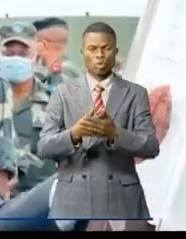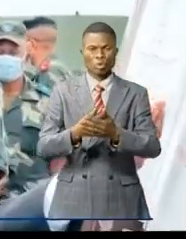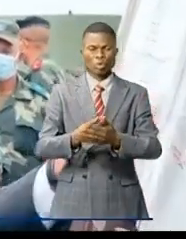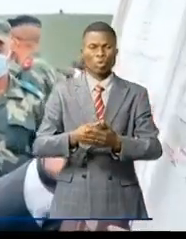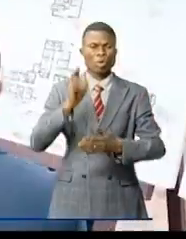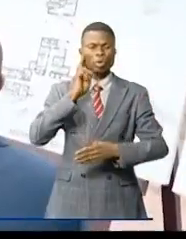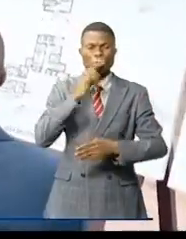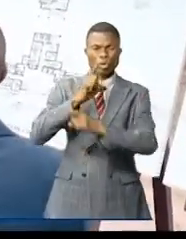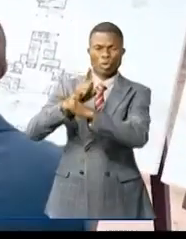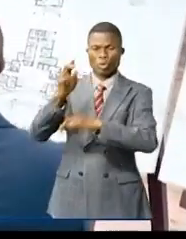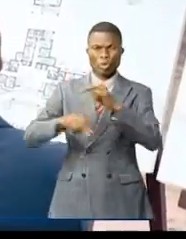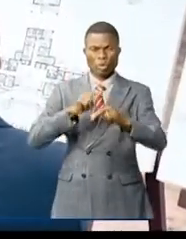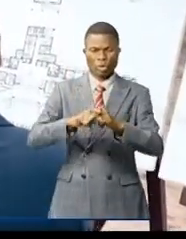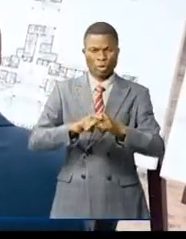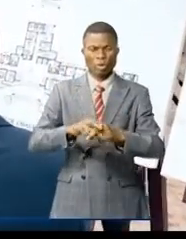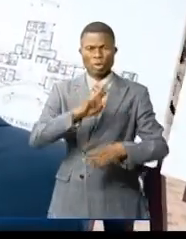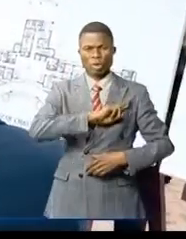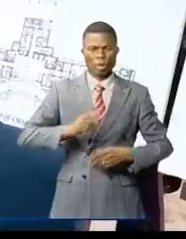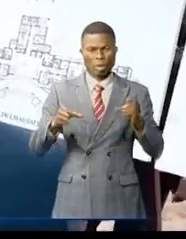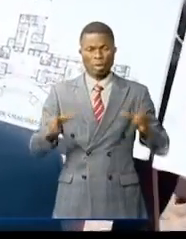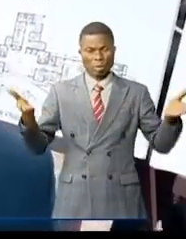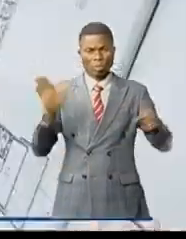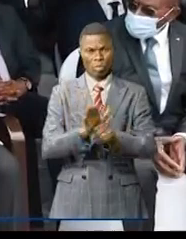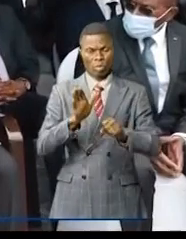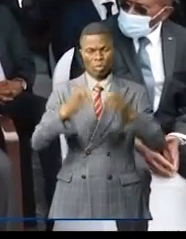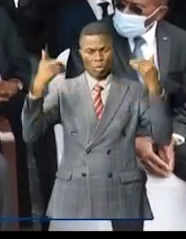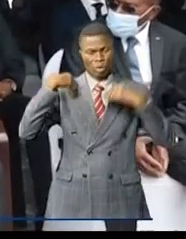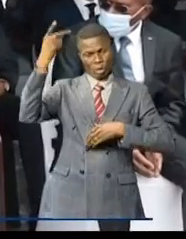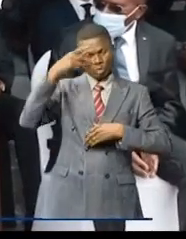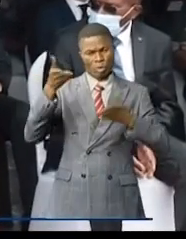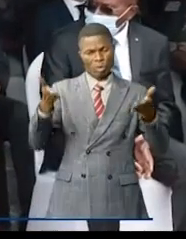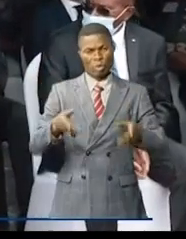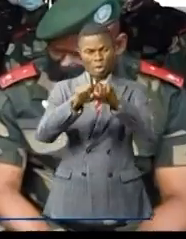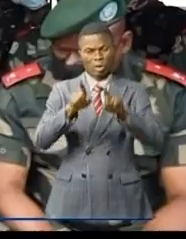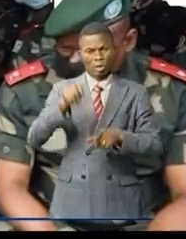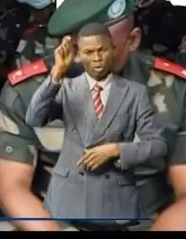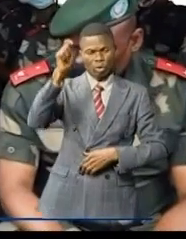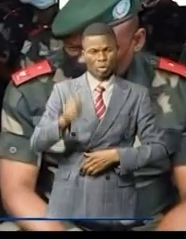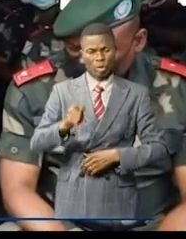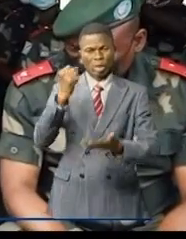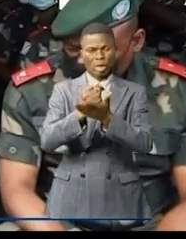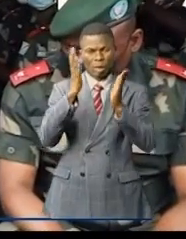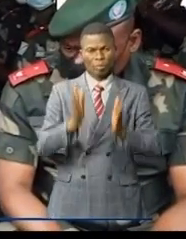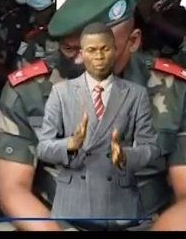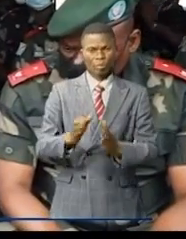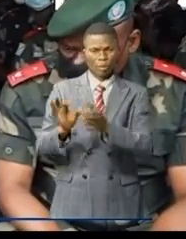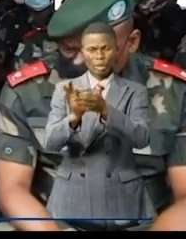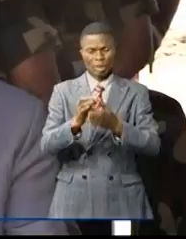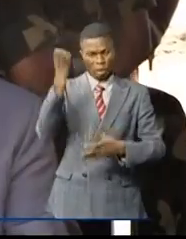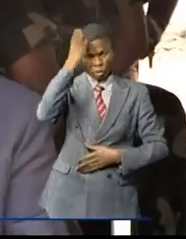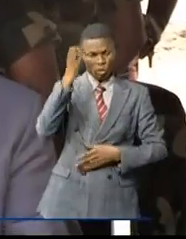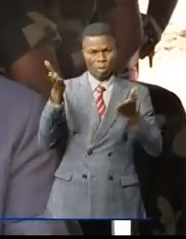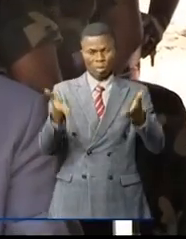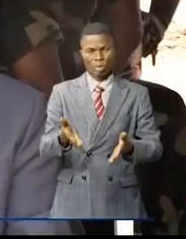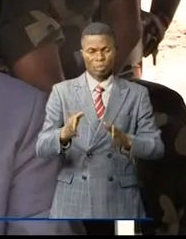de la Défense Nationale de la RDC en présence de plusieurs autorités politico-militaires et quelques ambassadeurs de l'Union européenne.